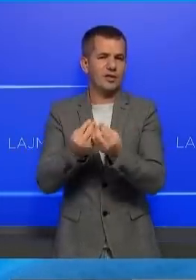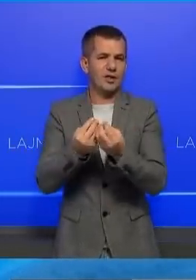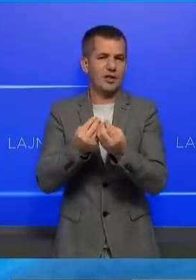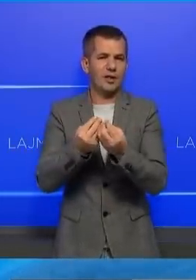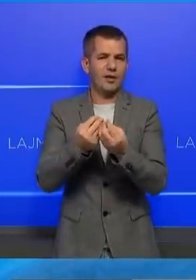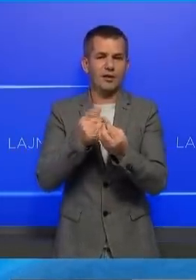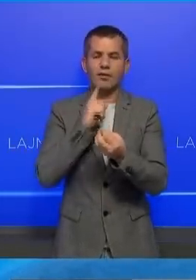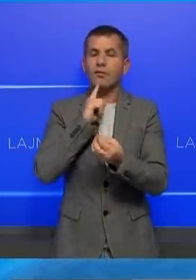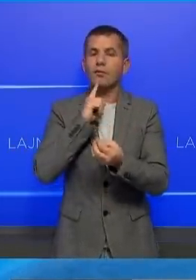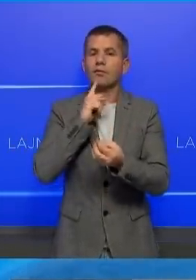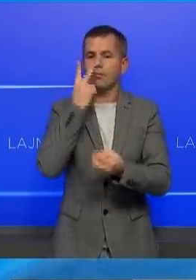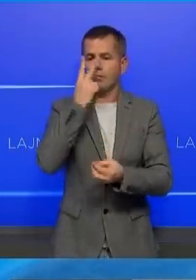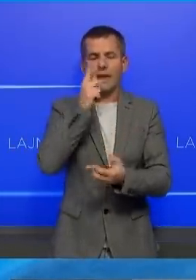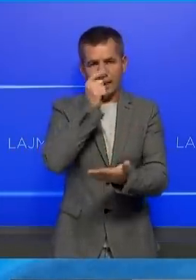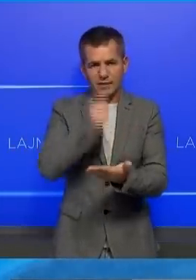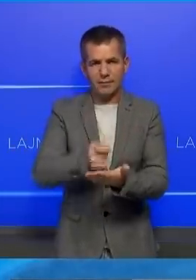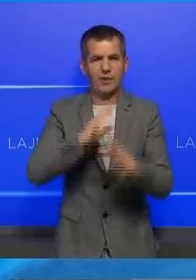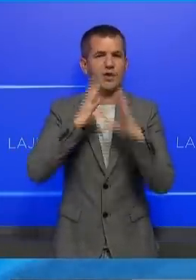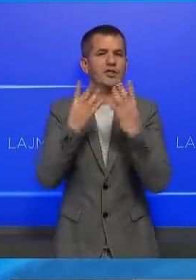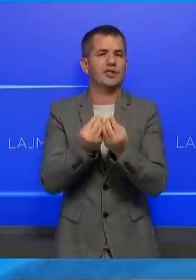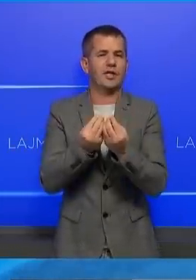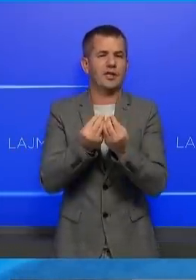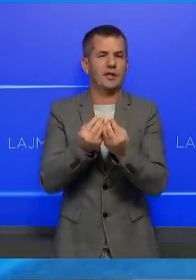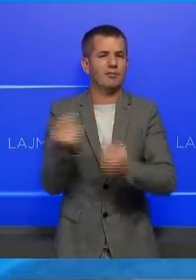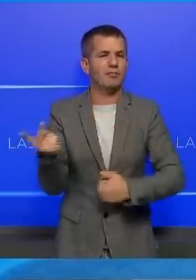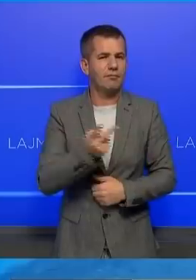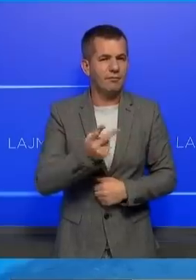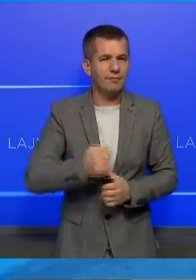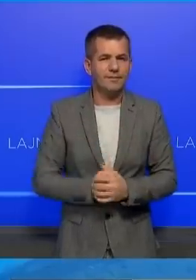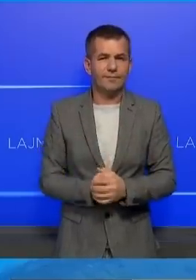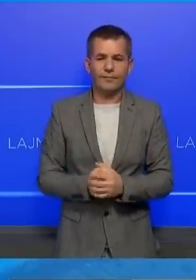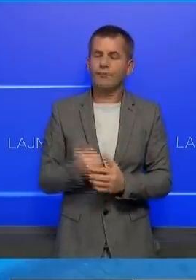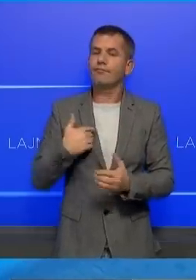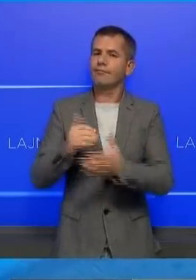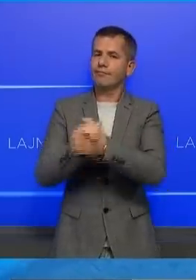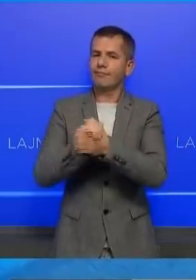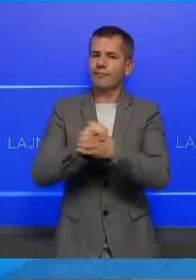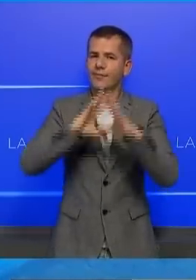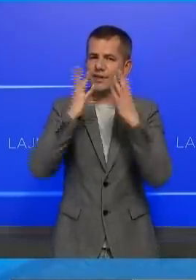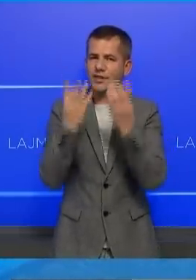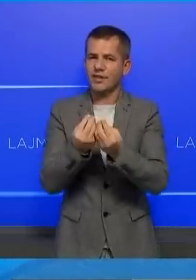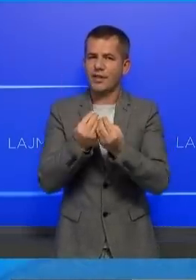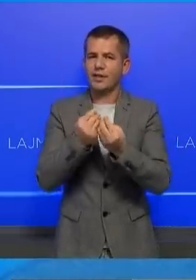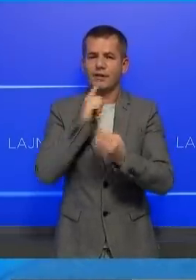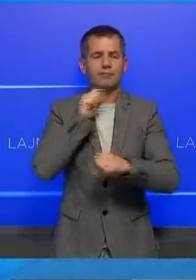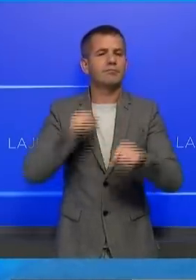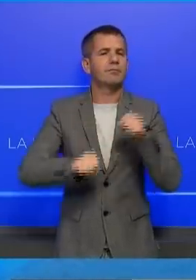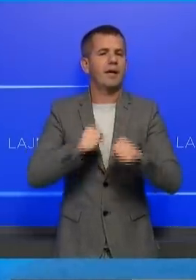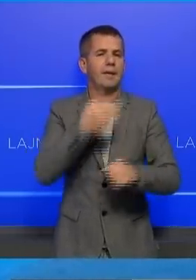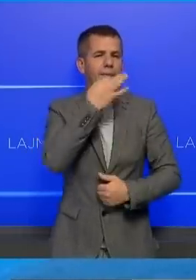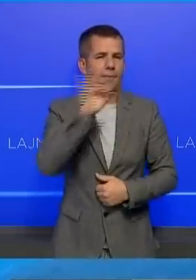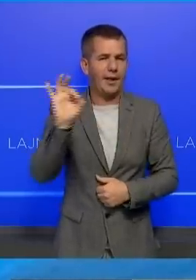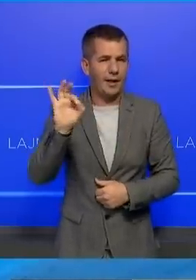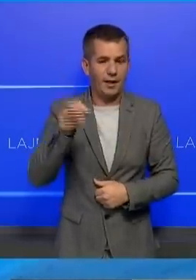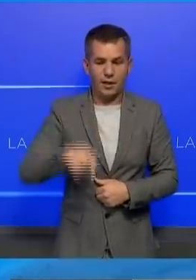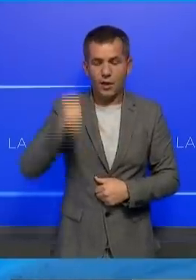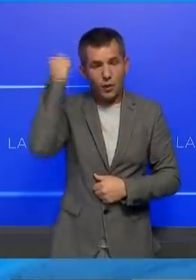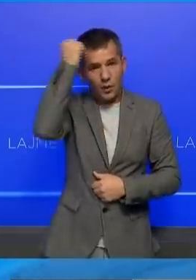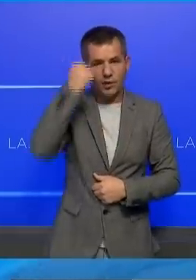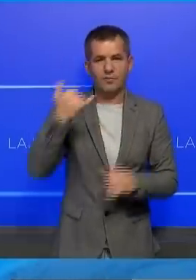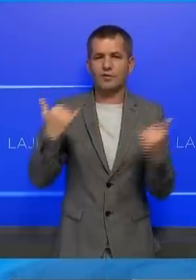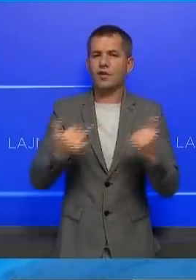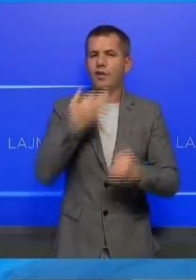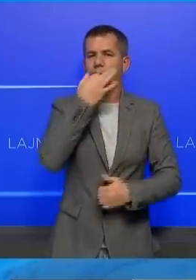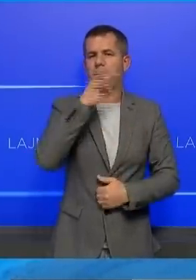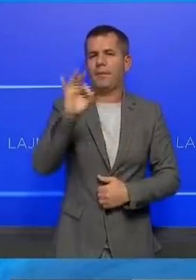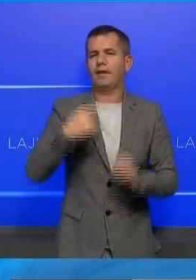përjaçtime kanë respektuar njëra tjetërën. Dua ti përgzoj të gjithë për sjelje të matur. Sot, Kosova më shumë se kur